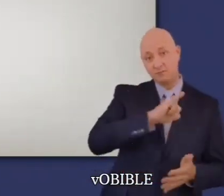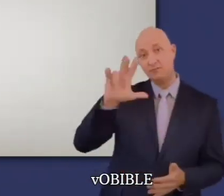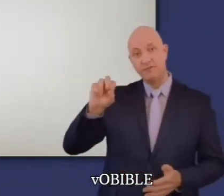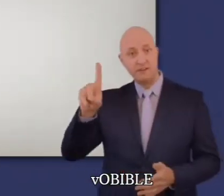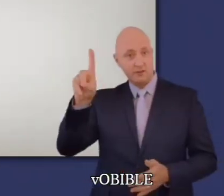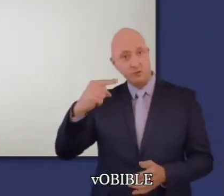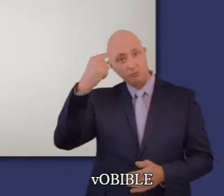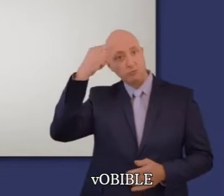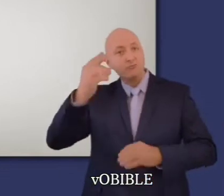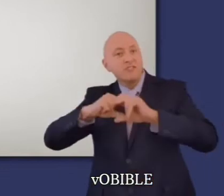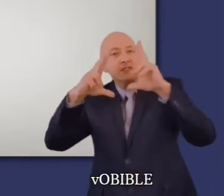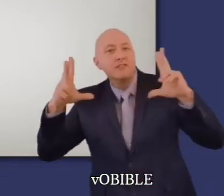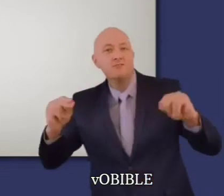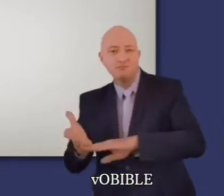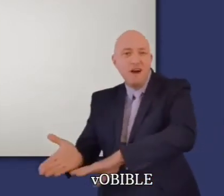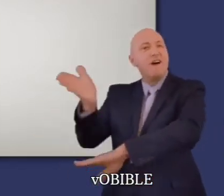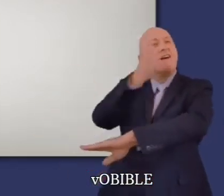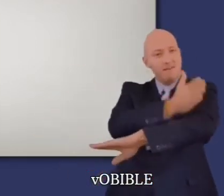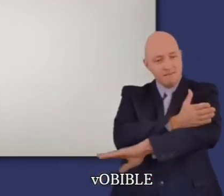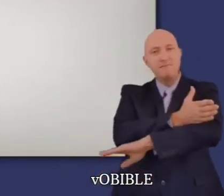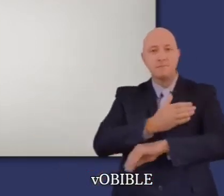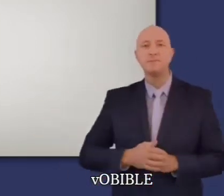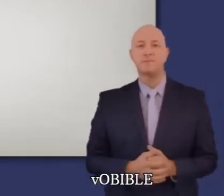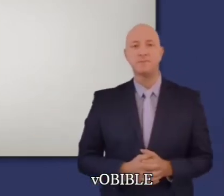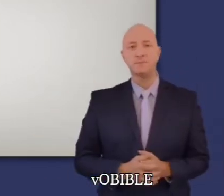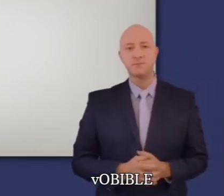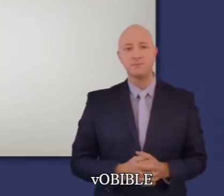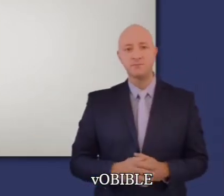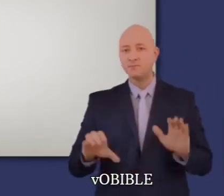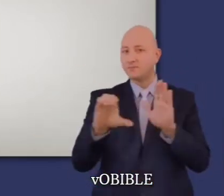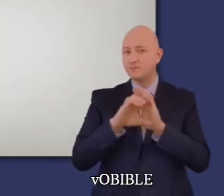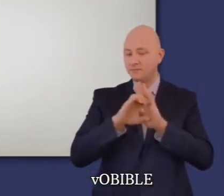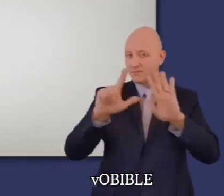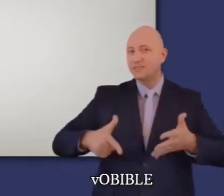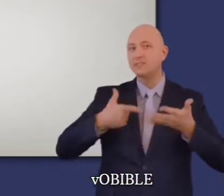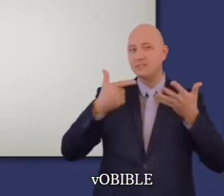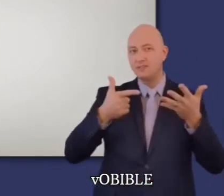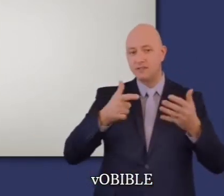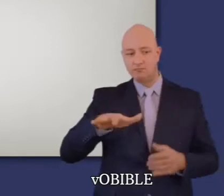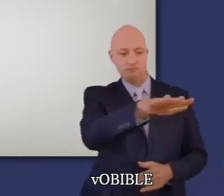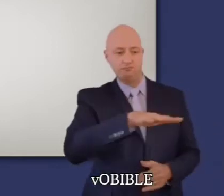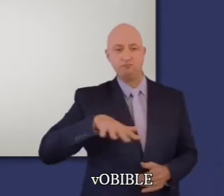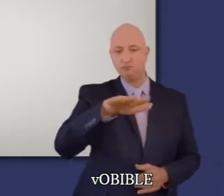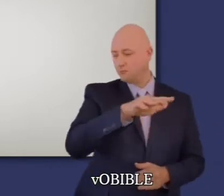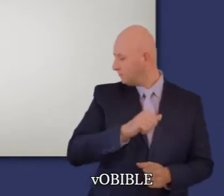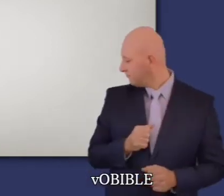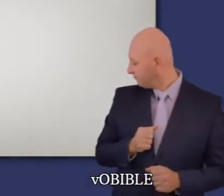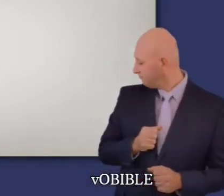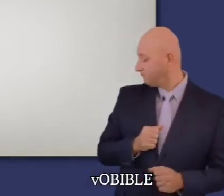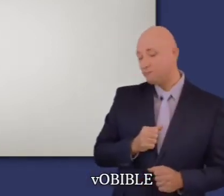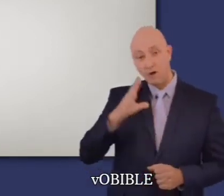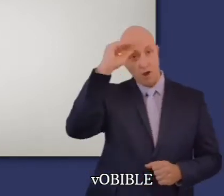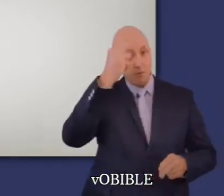Les événements décrits dans les chapitres 17 à 21 correspondent à une période antérieure. Au chapitre